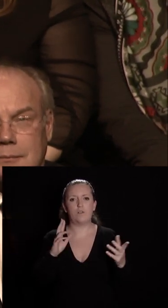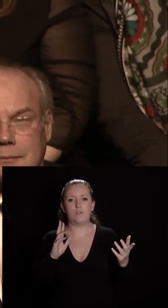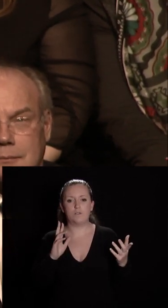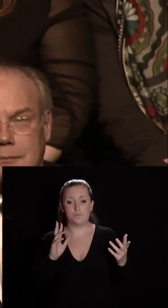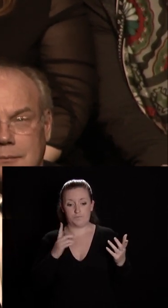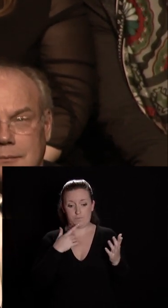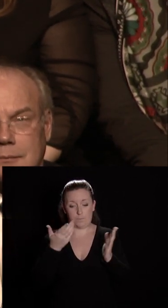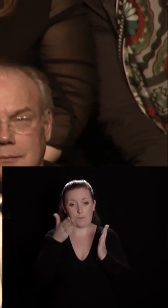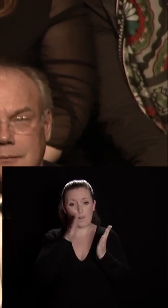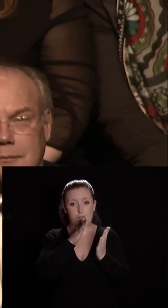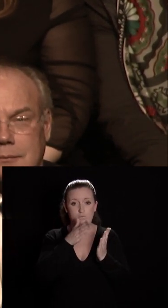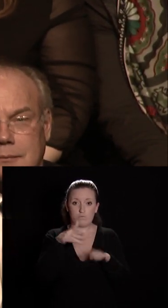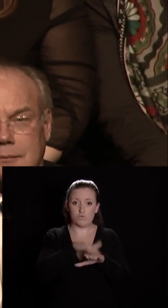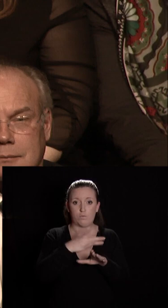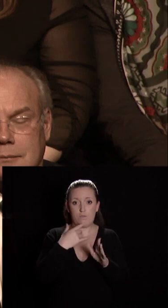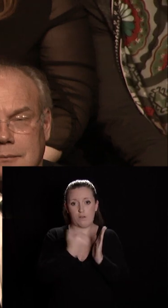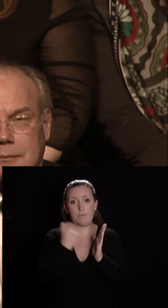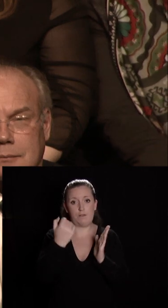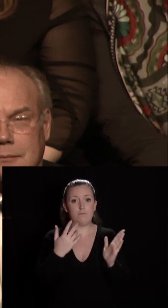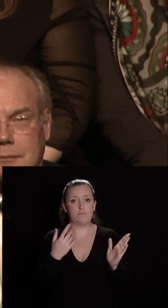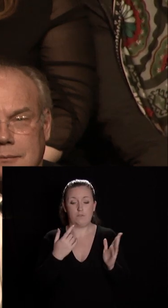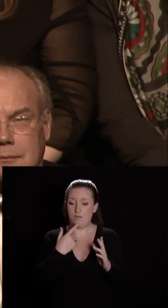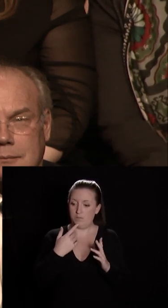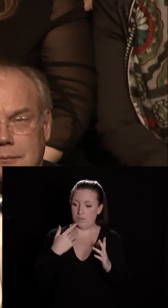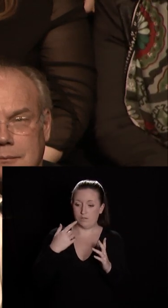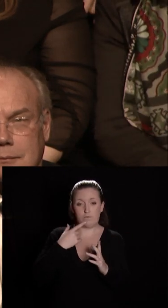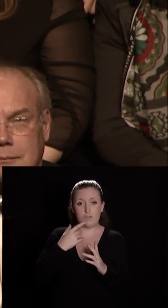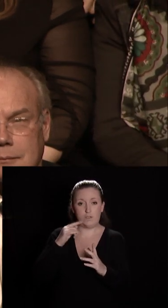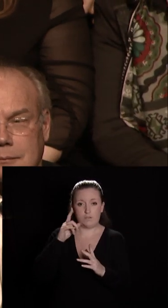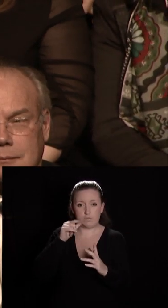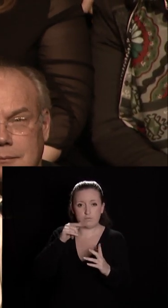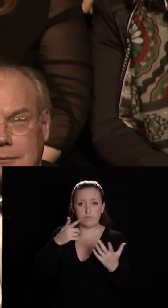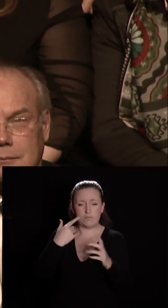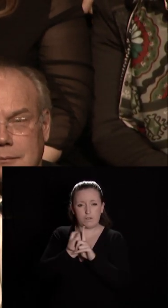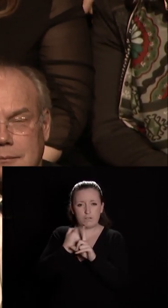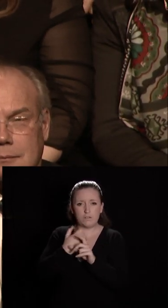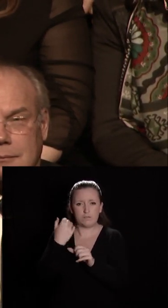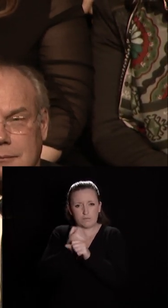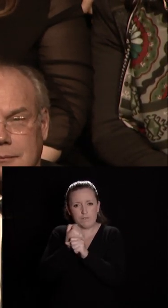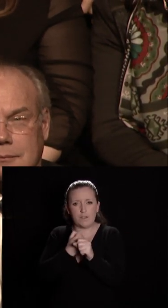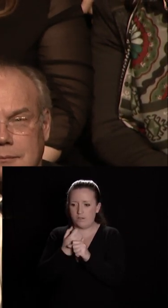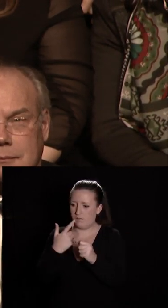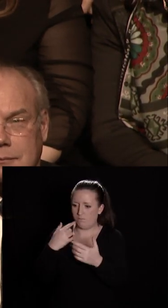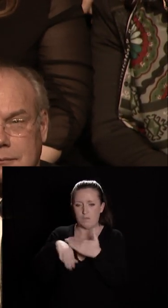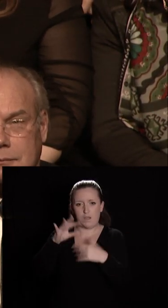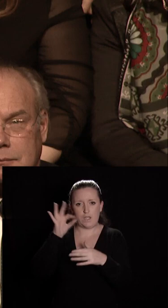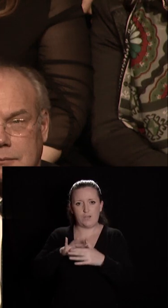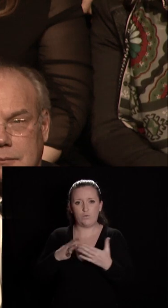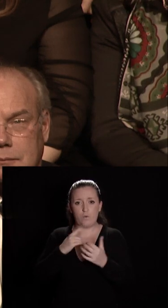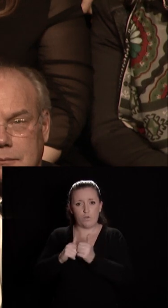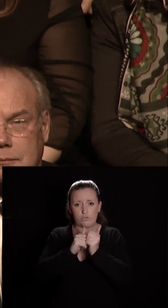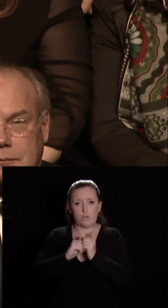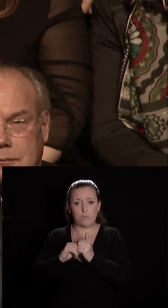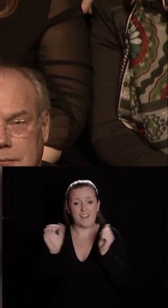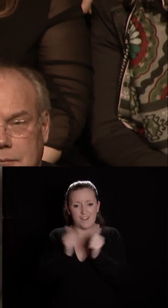doublement labellisées mais c'est une fierté mais c'est surtout le fruit d'une volonté et d'un travail qui a été mené en profondeur par les élus ensemble